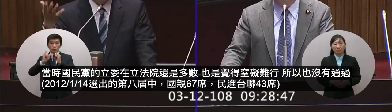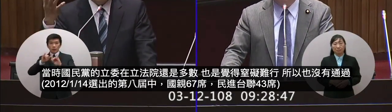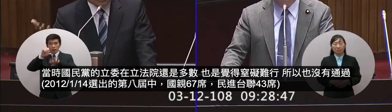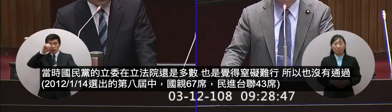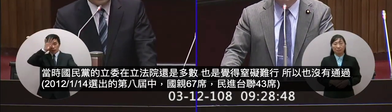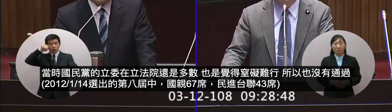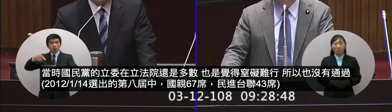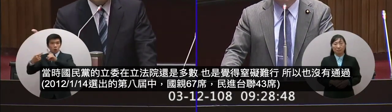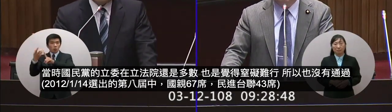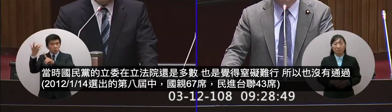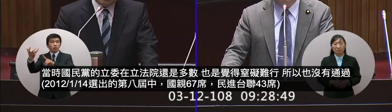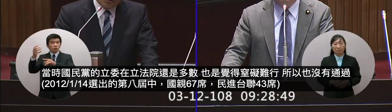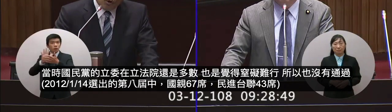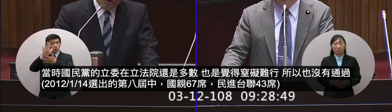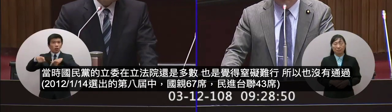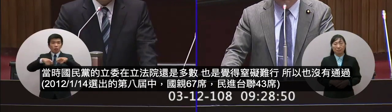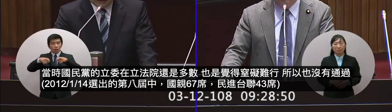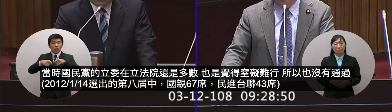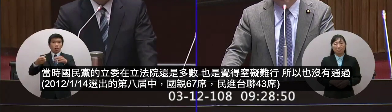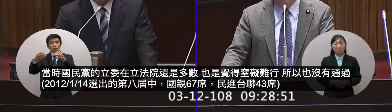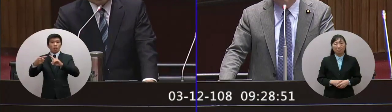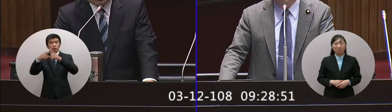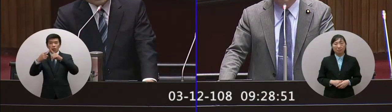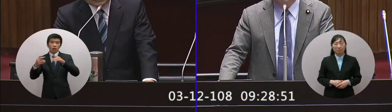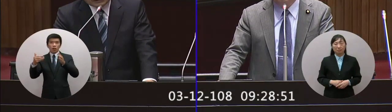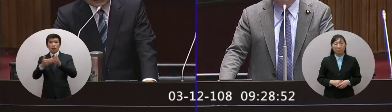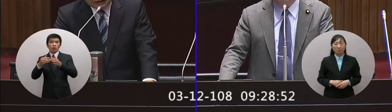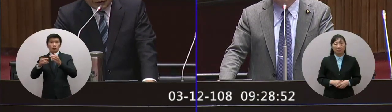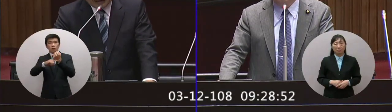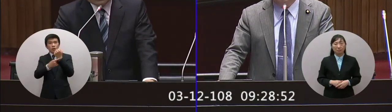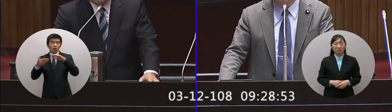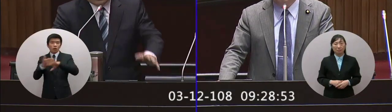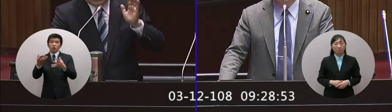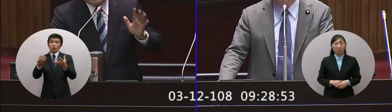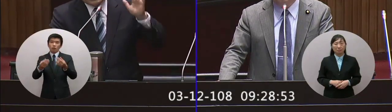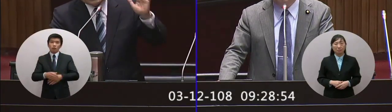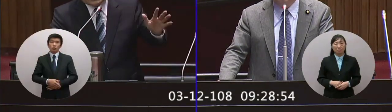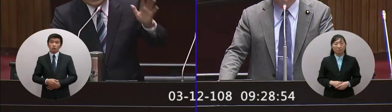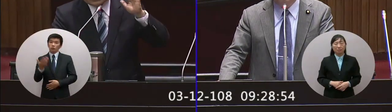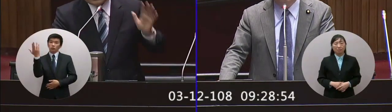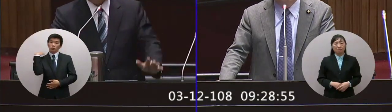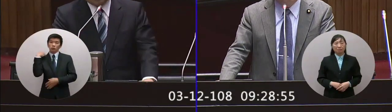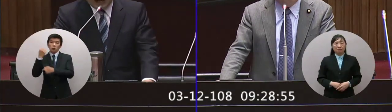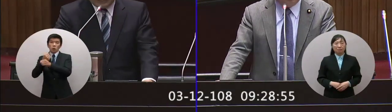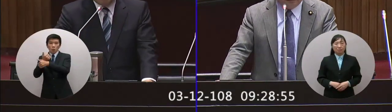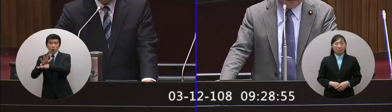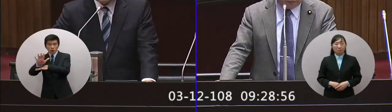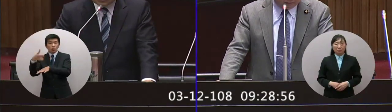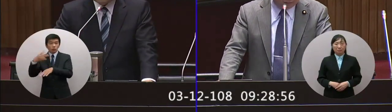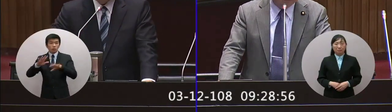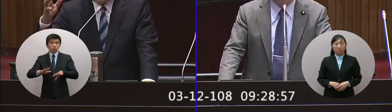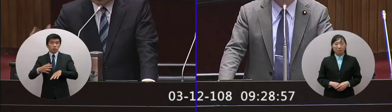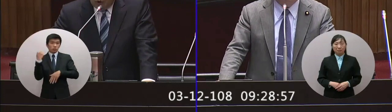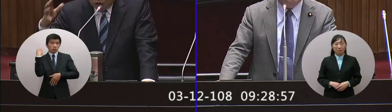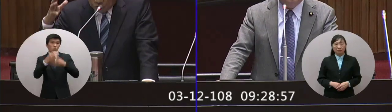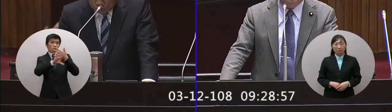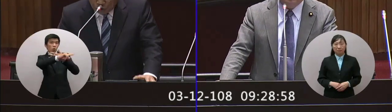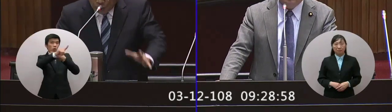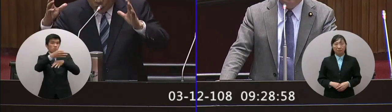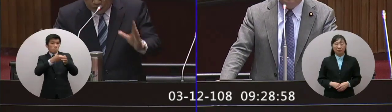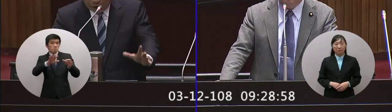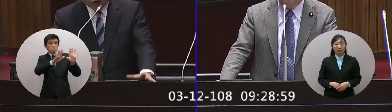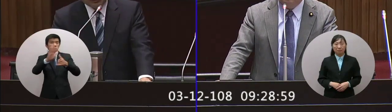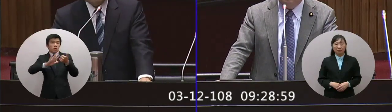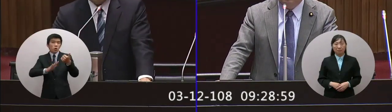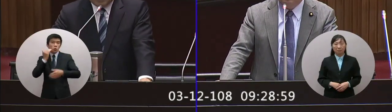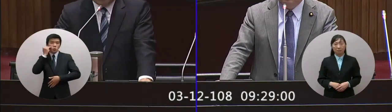覺得自愛難行所以也沒有通過 而過去執行的經驗 以及現在世界的情勢發展如果